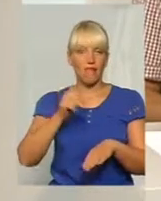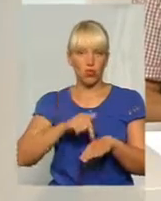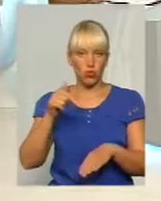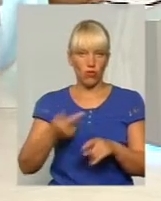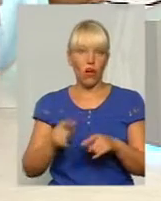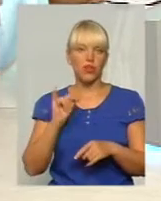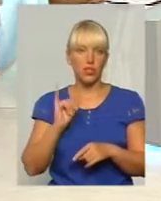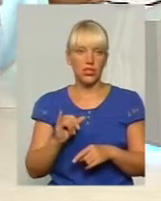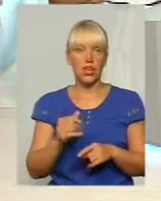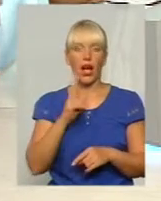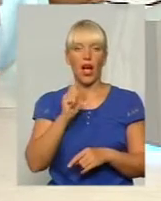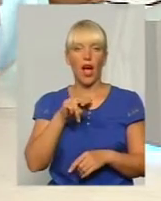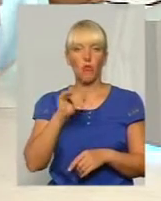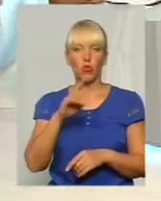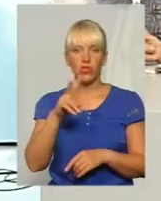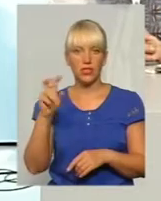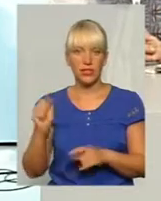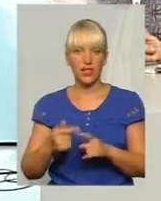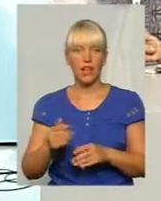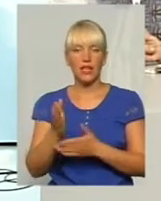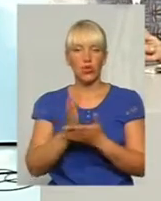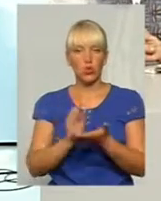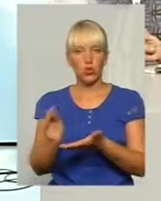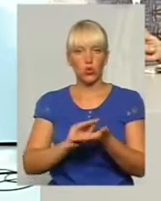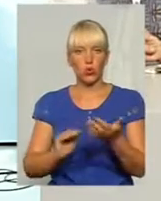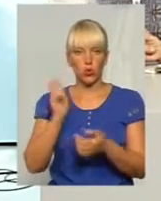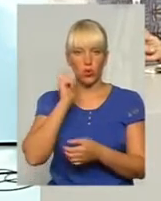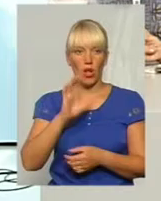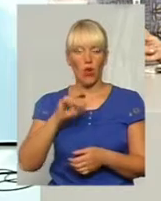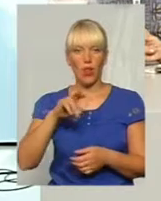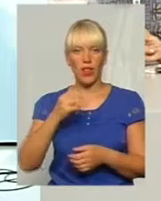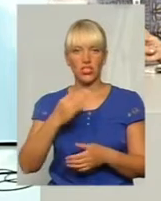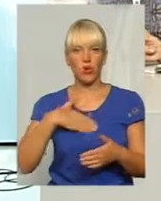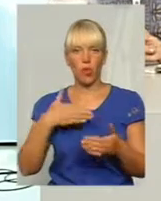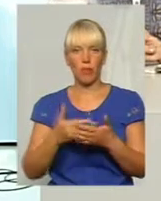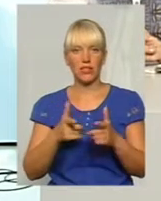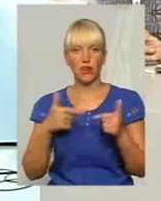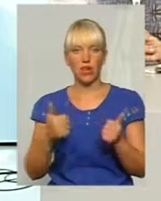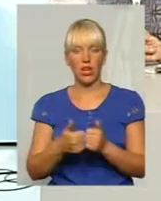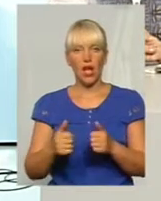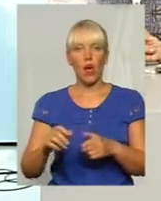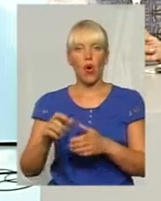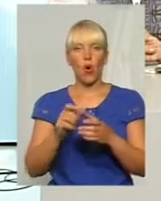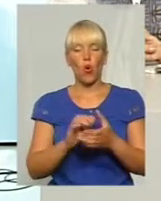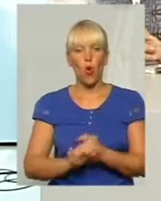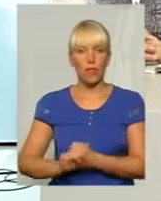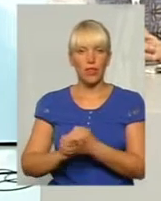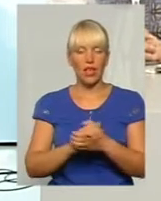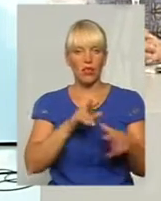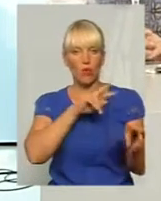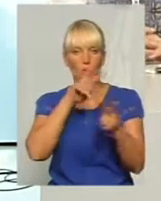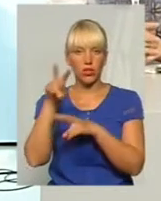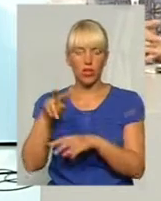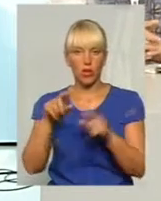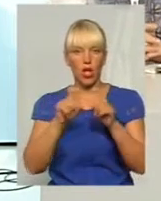гостей. Це Світлана Кабачинська, заслужений журналіст України. Олексій Голеншин з громадської організації комітету моніторингів органів влади та